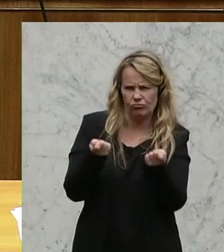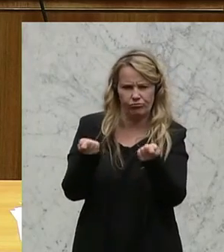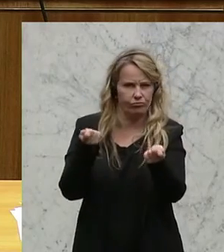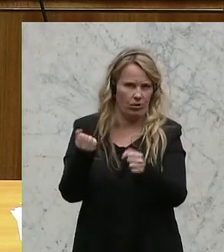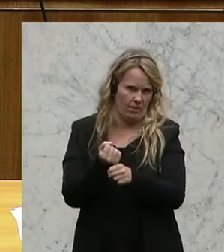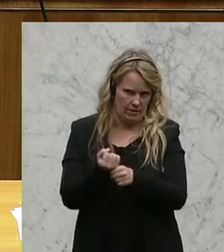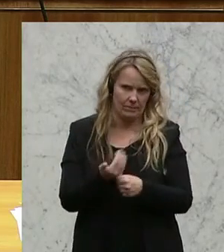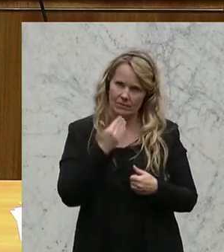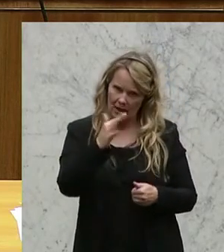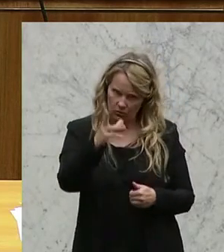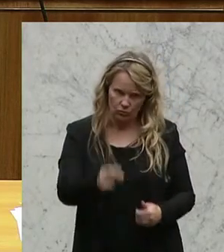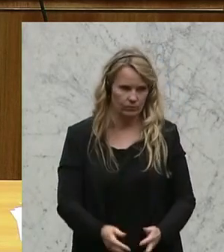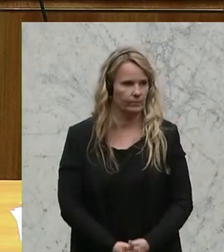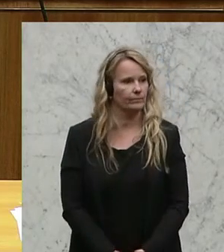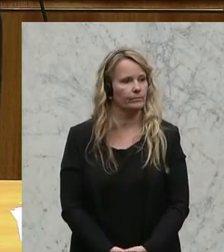arbeiten. Dankeschön.